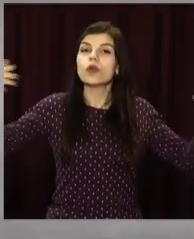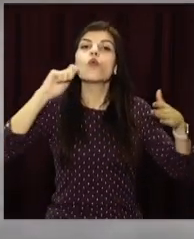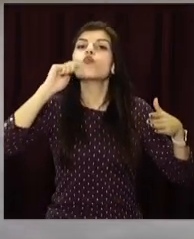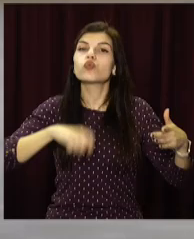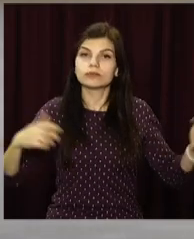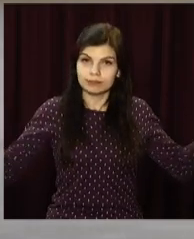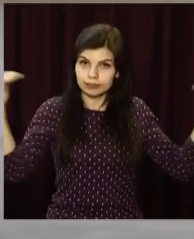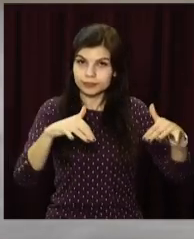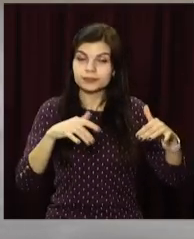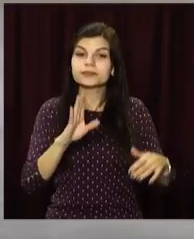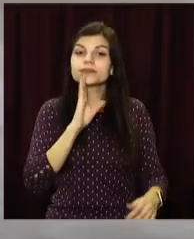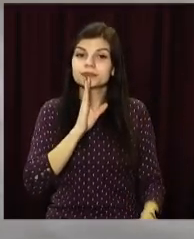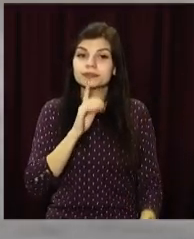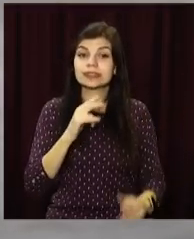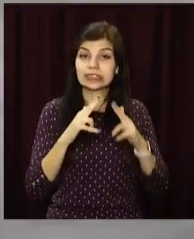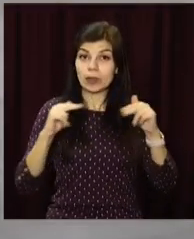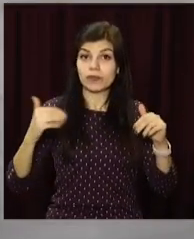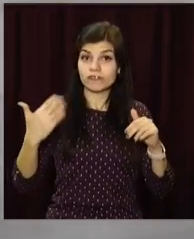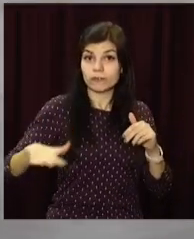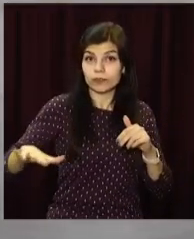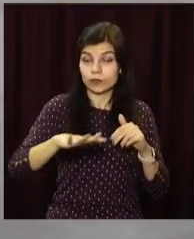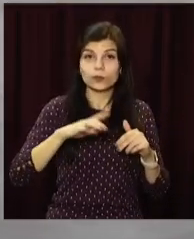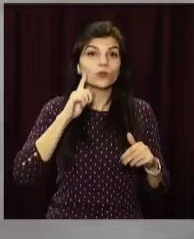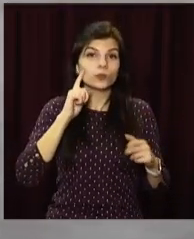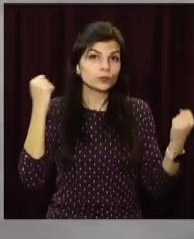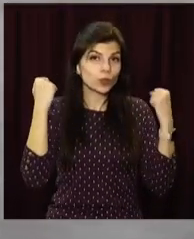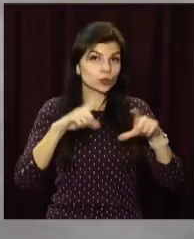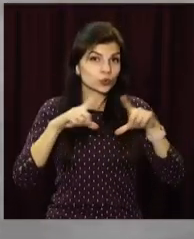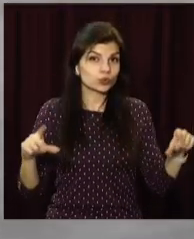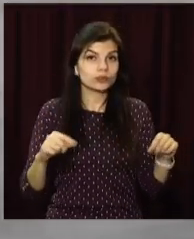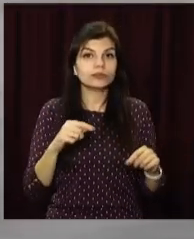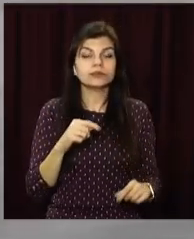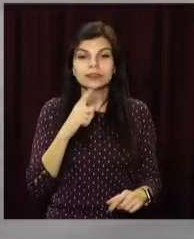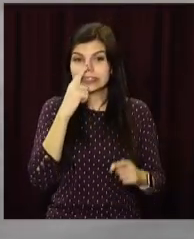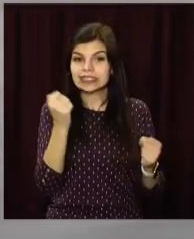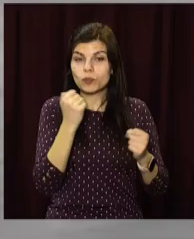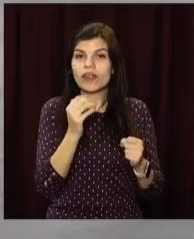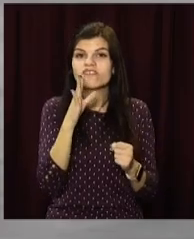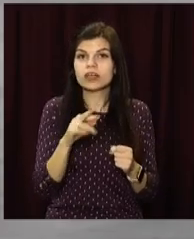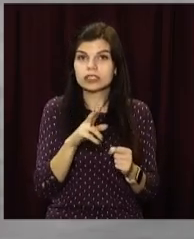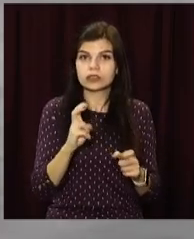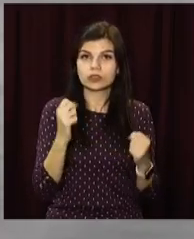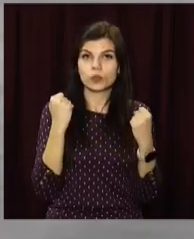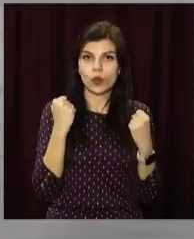країни. Дівчина – вихованка Дніпровської міської дитячо-юнацької спортивної школи зимових видів спорту.